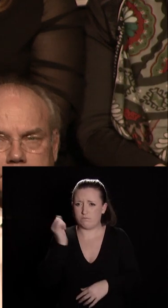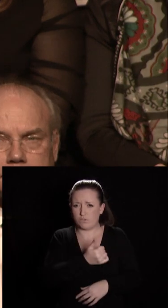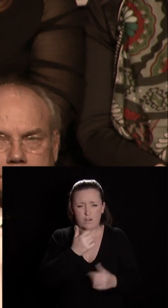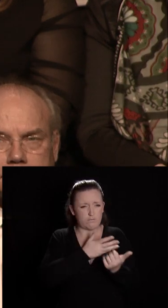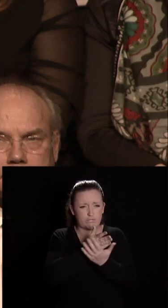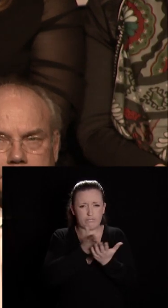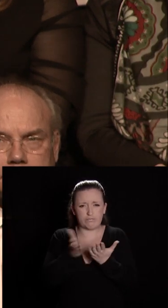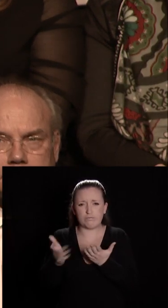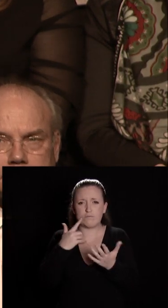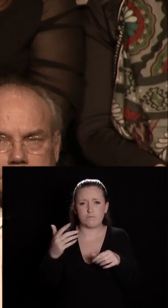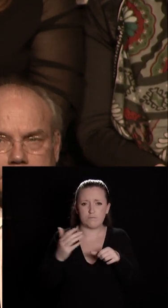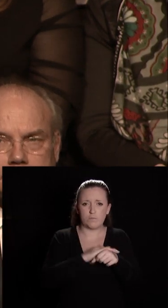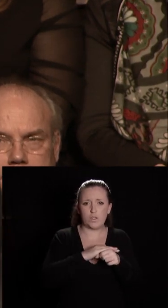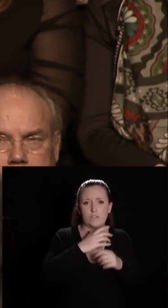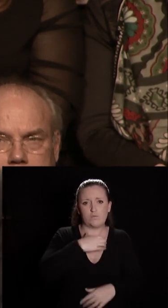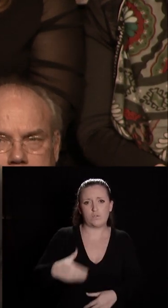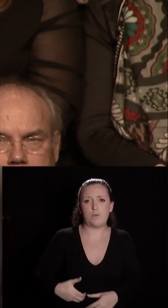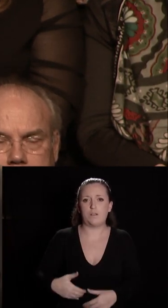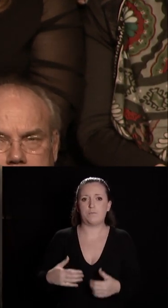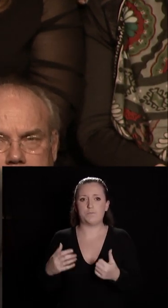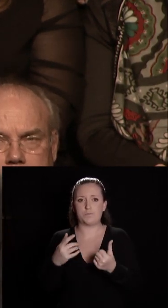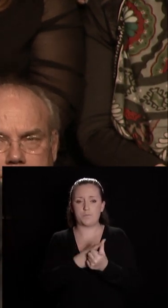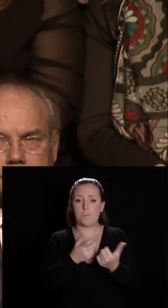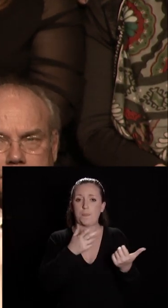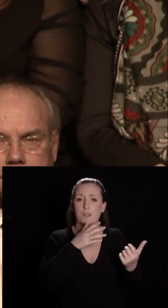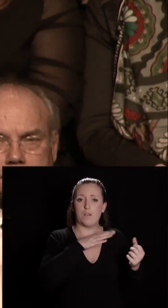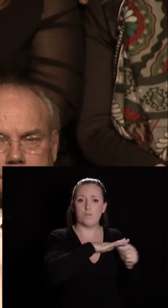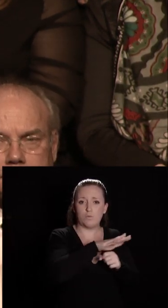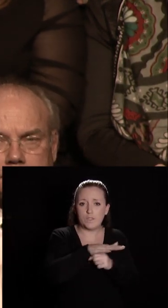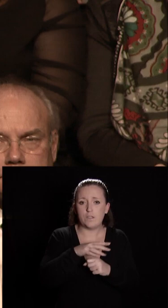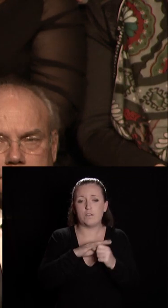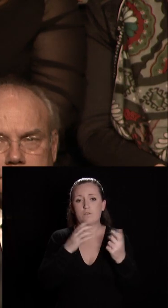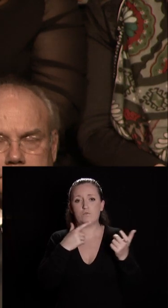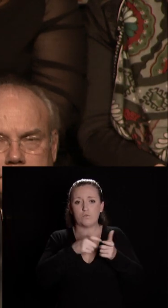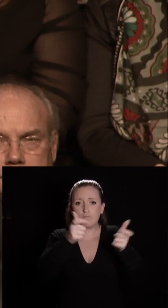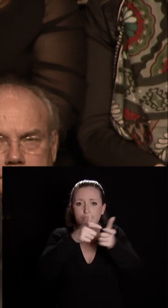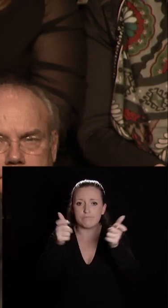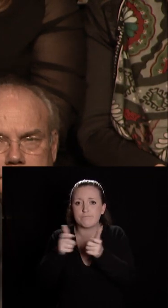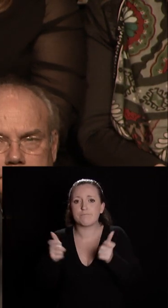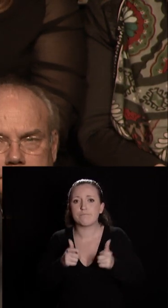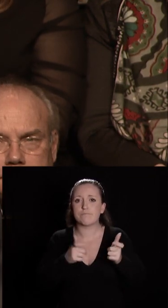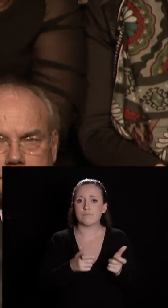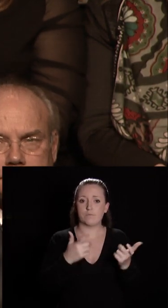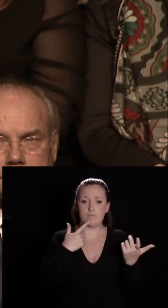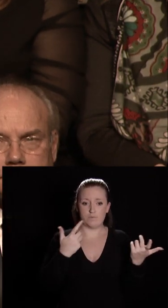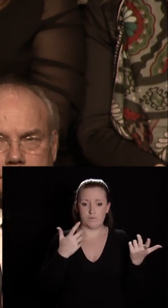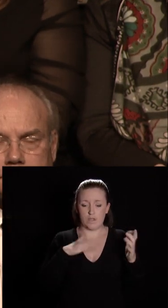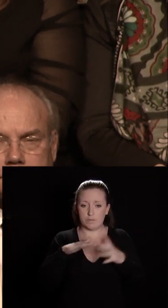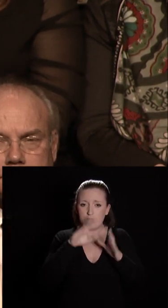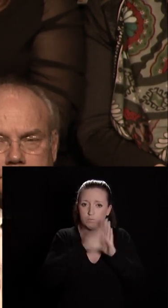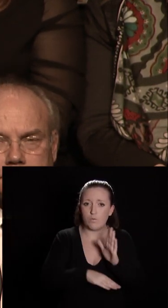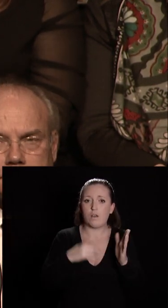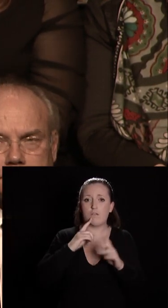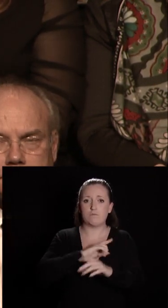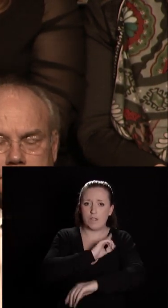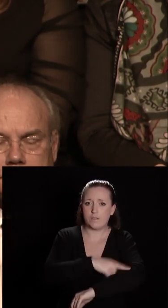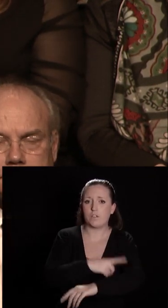municipale et métropolitaine. Sur les mobilités, sur l'urbanisme, moins consommateurs d'espace, sur les énergies, sur la